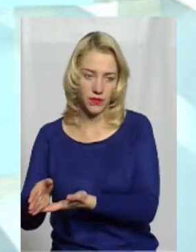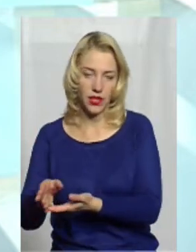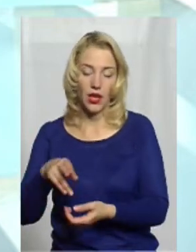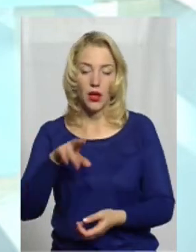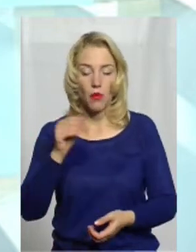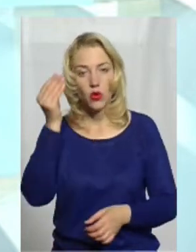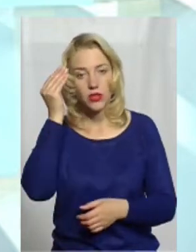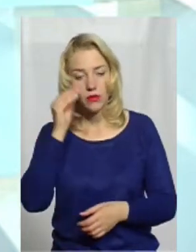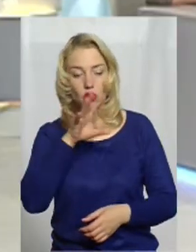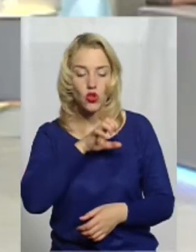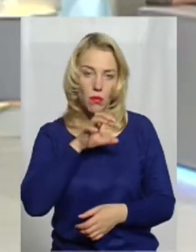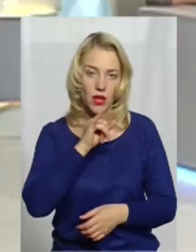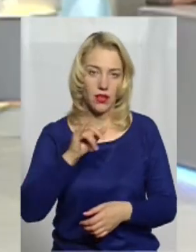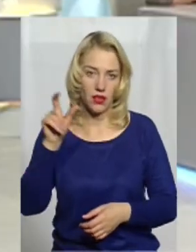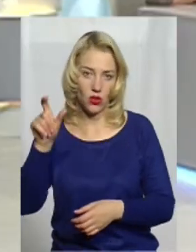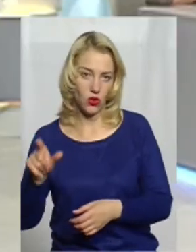кінолога, по здібностям собаки.